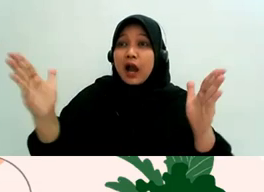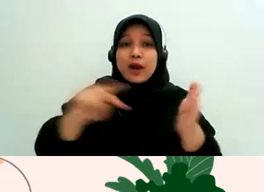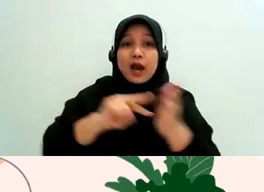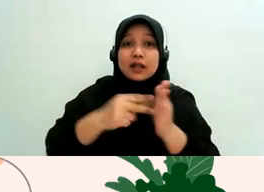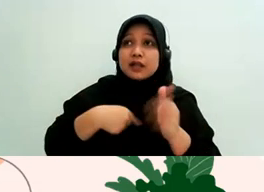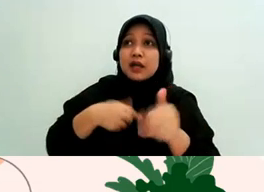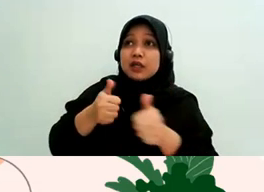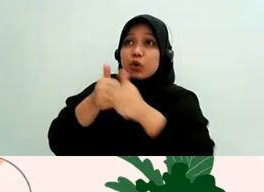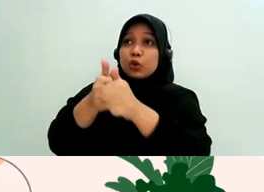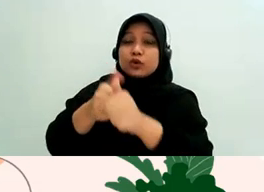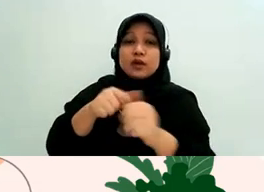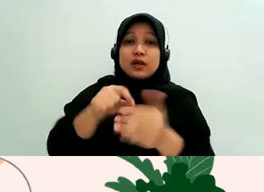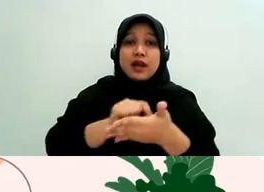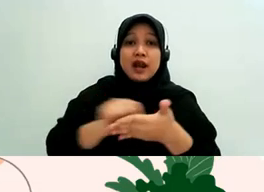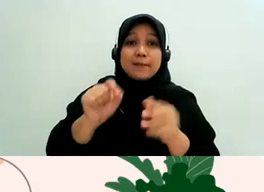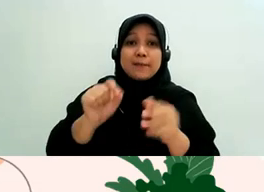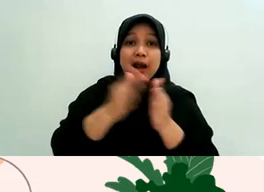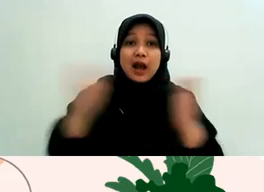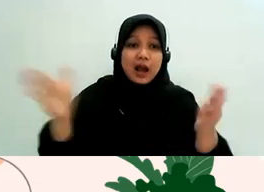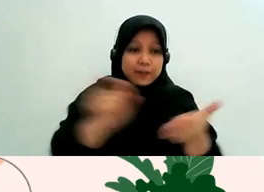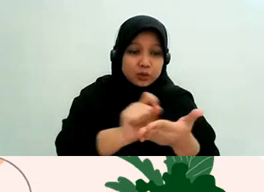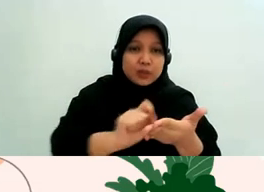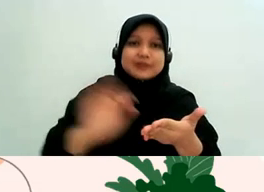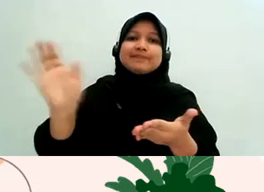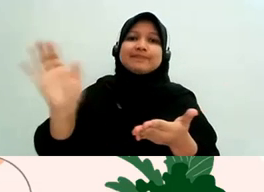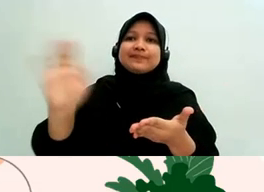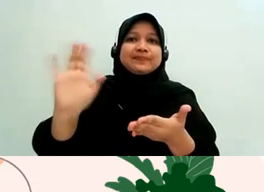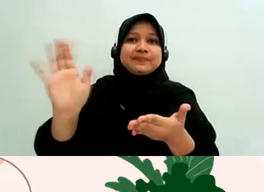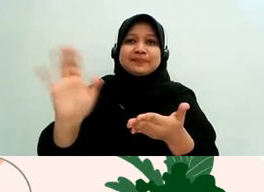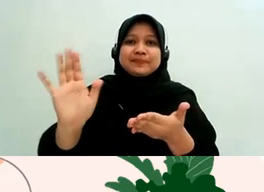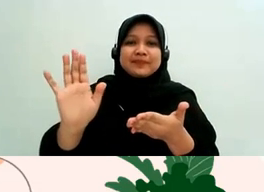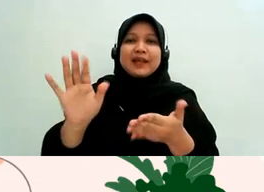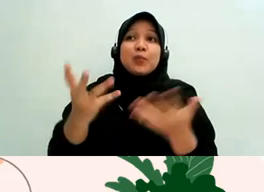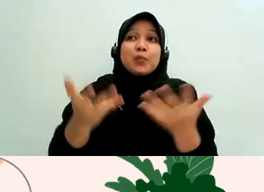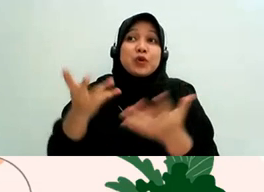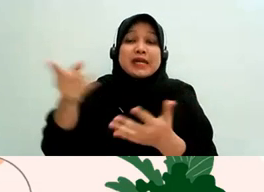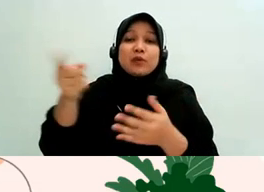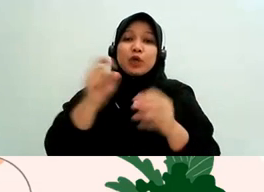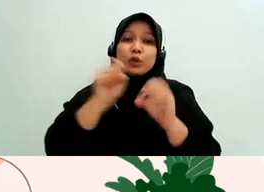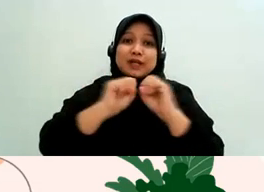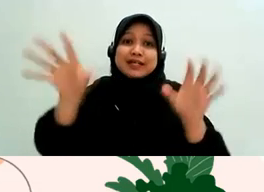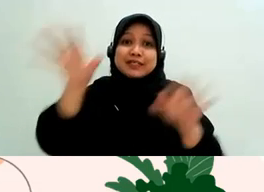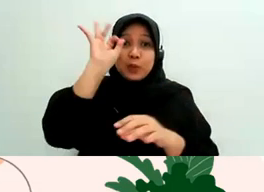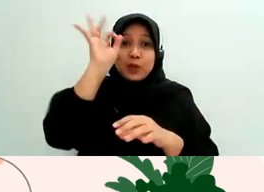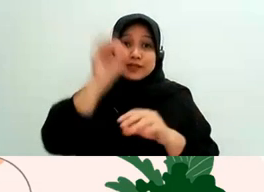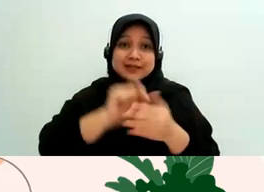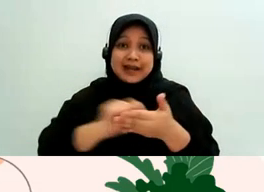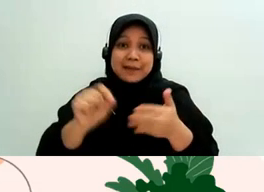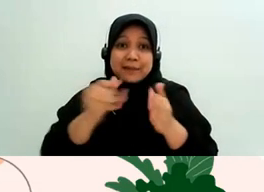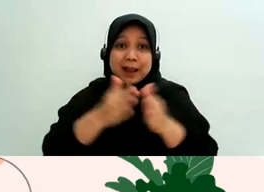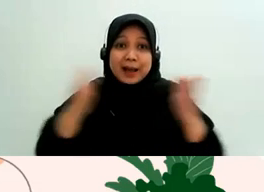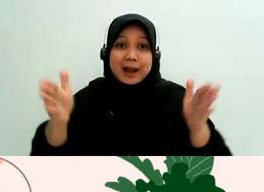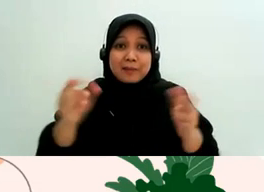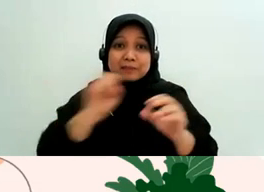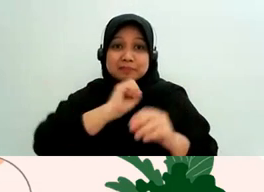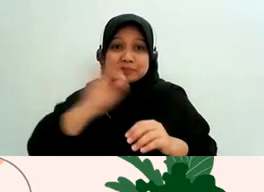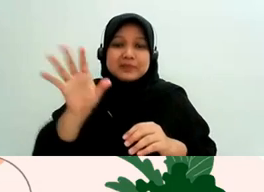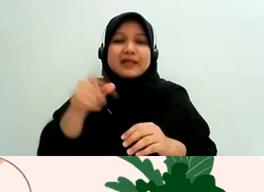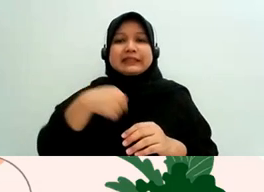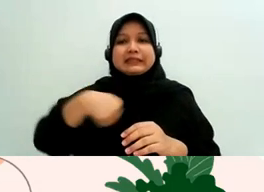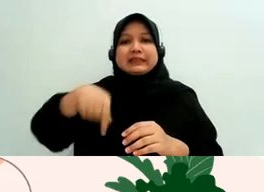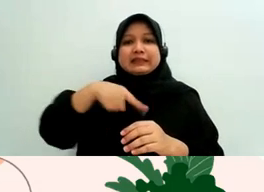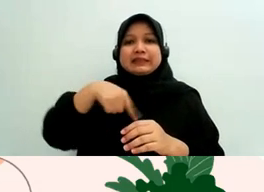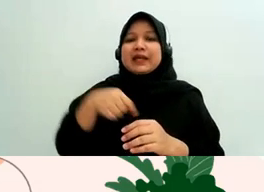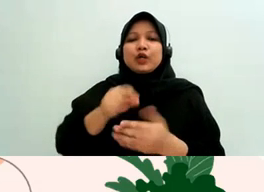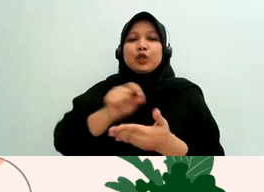rilis yang kepolisian misalnya sudah ada nama lengkapnya misalnya jadi kira-kira begitu mas